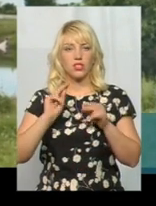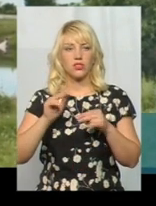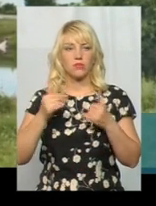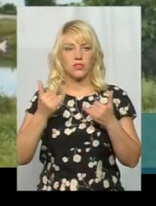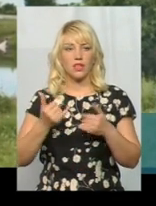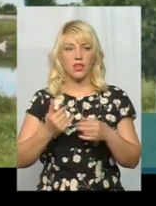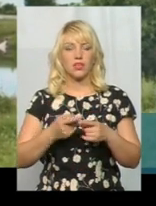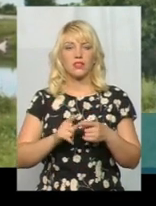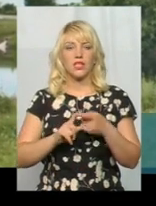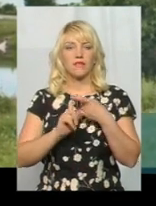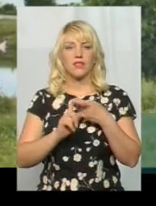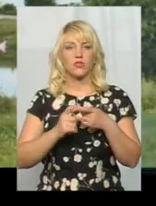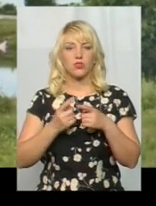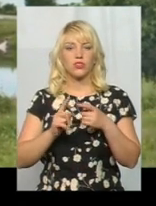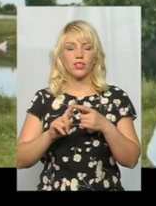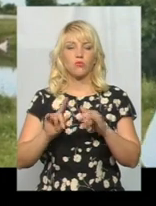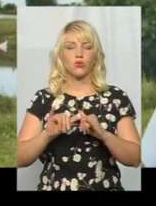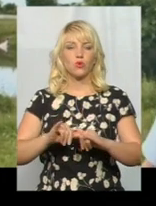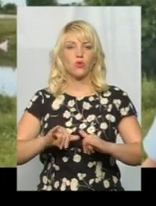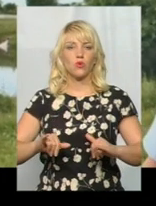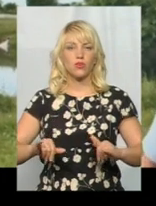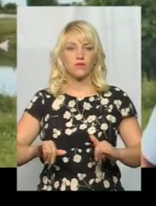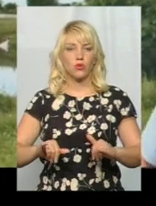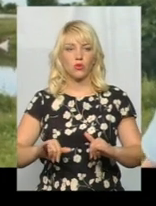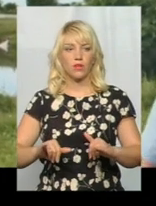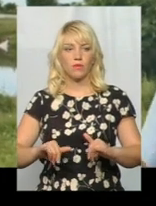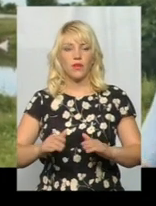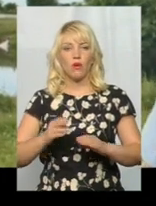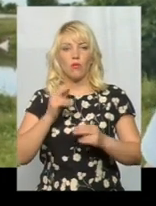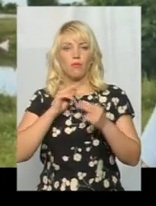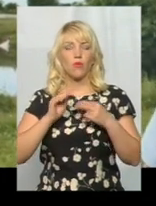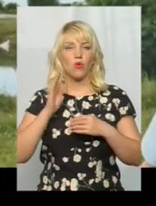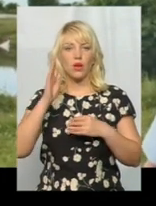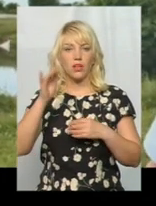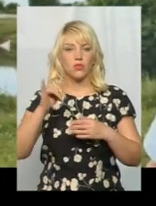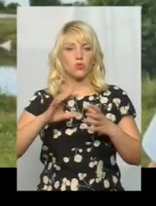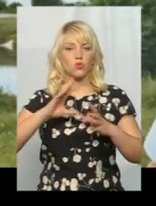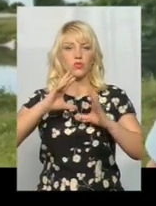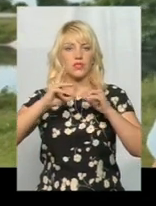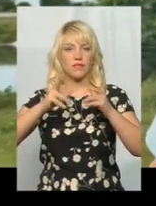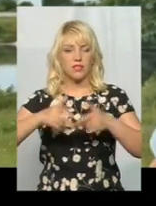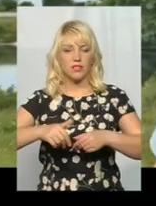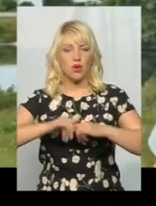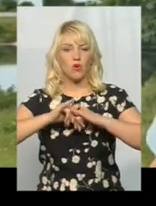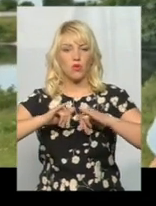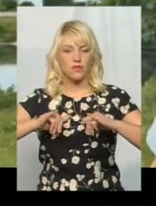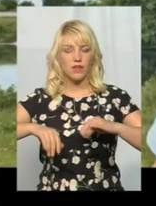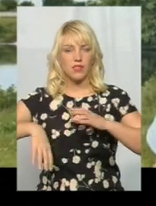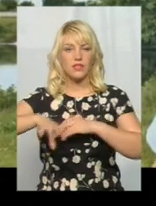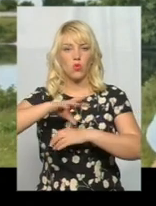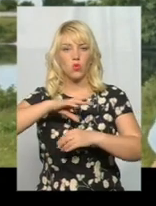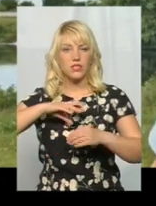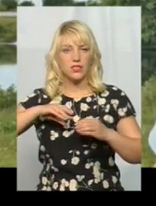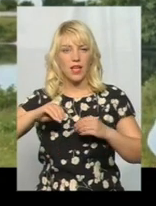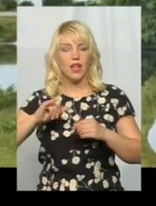В зв'язку з тим, що розвиток йде прогресу, і в світі розвивається все, розумієте, і